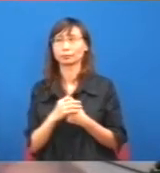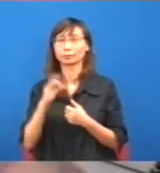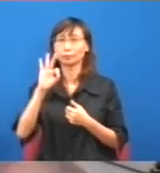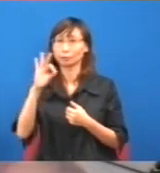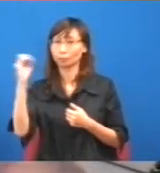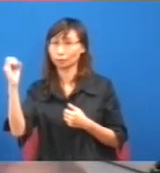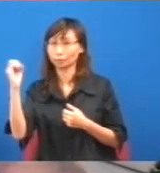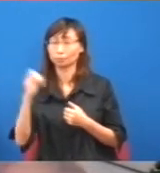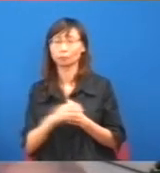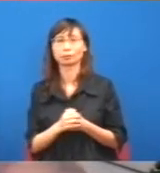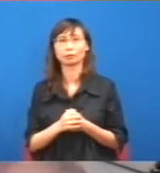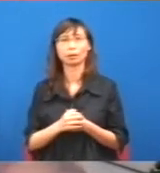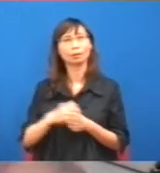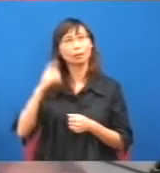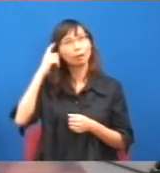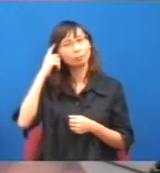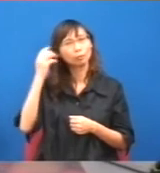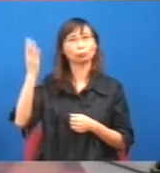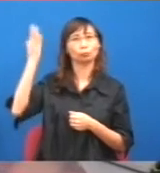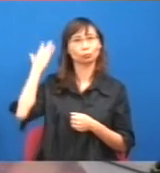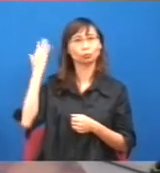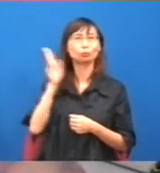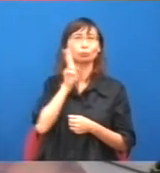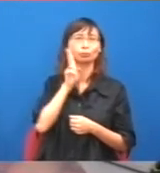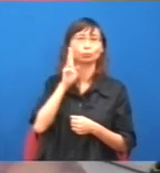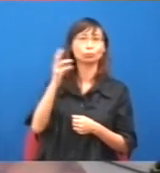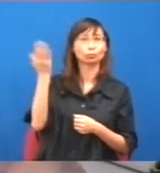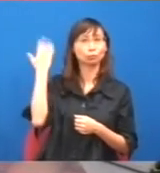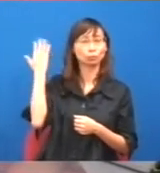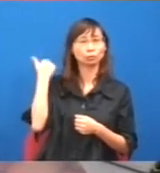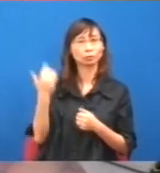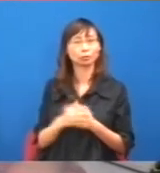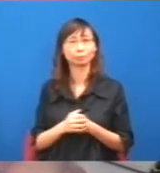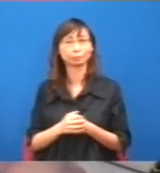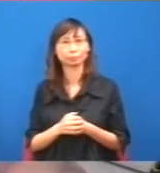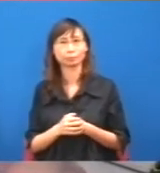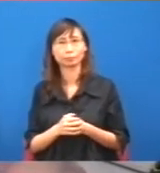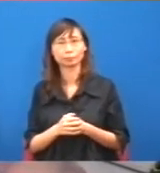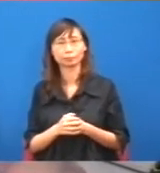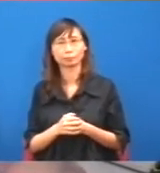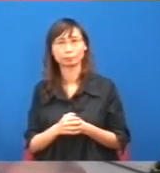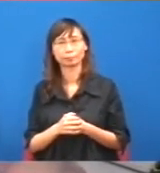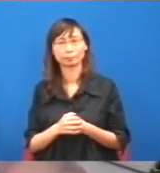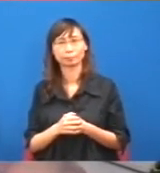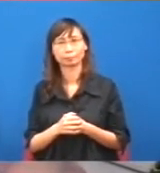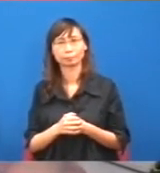上次的邏輯,又要要,因為,我們那個,拿上來,就是一個,